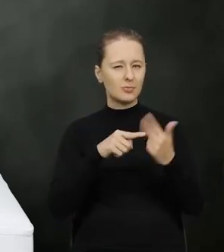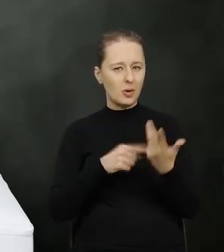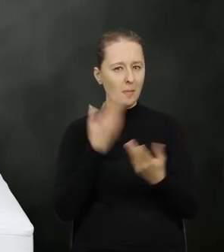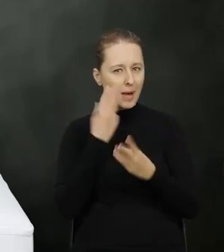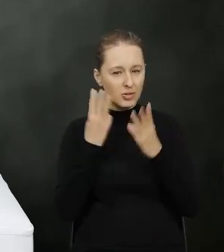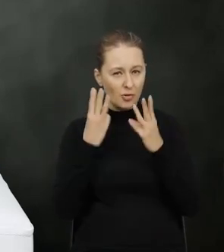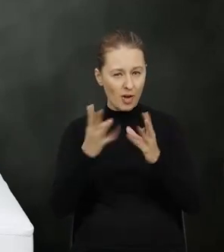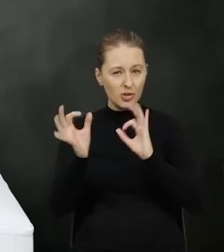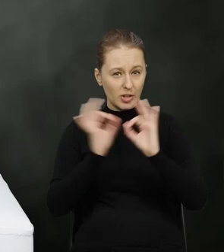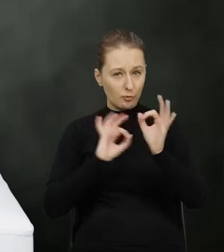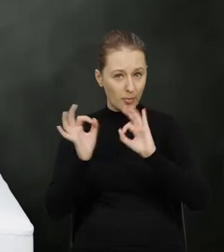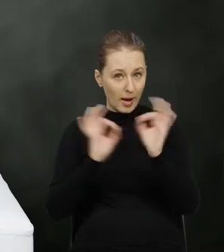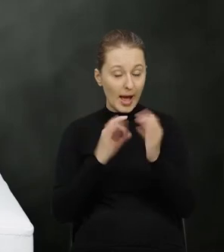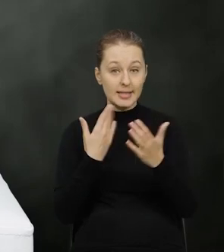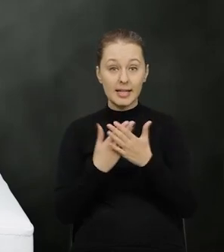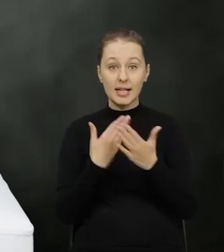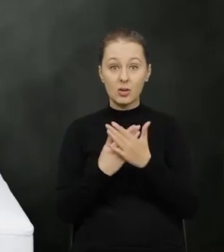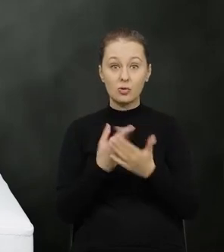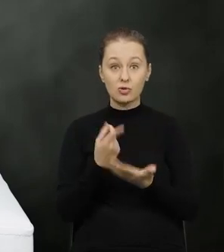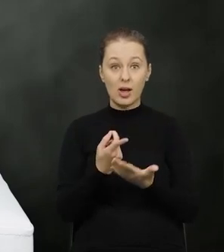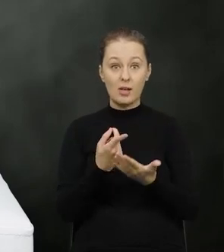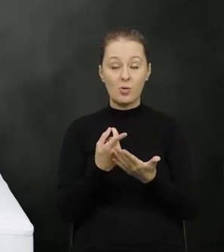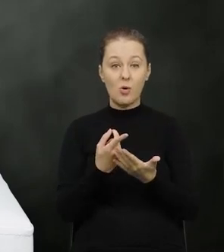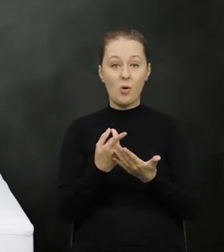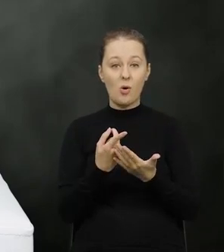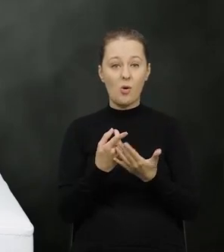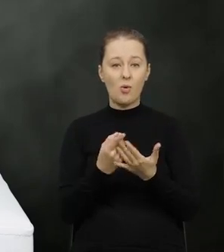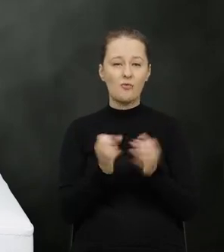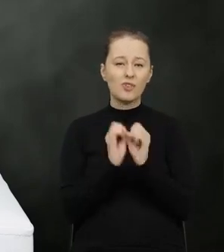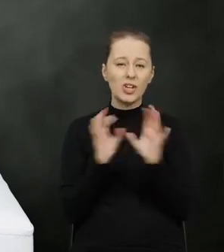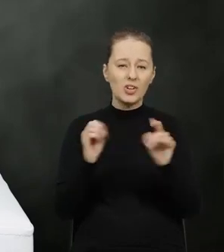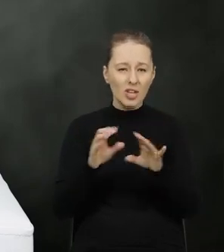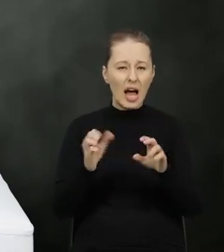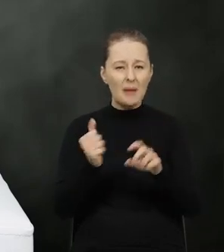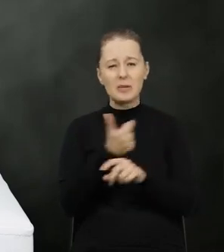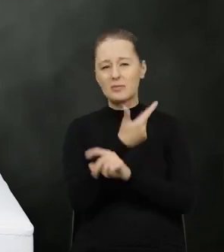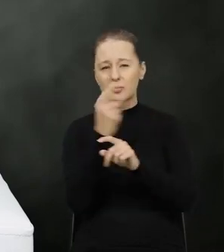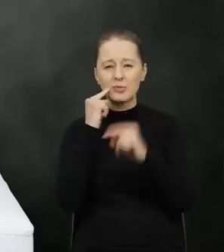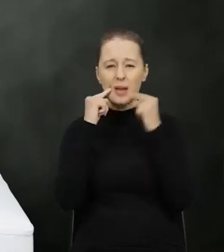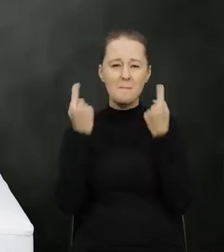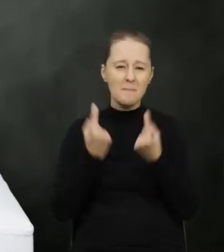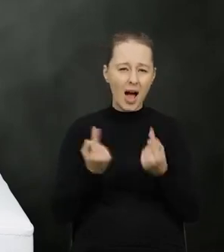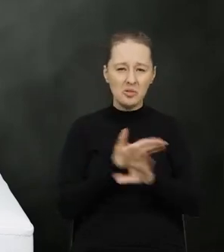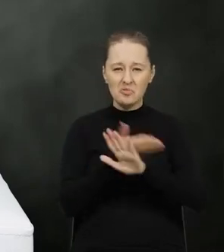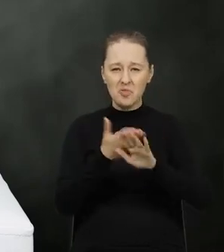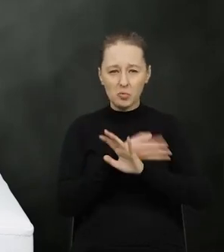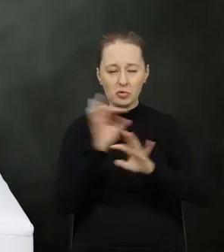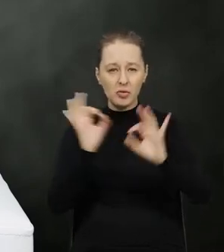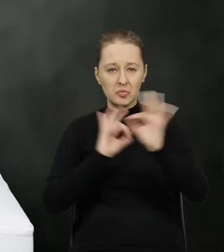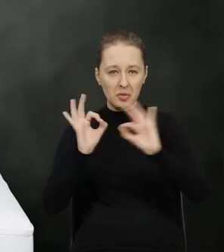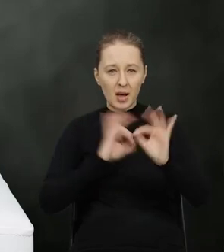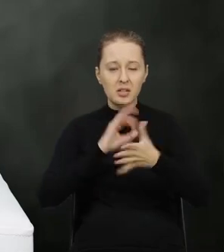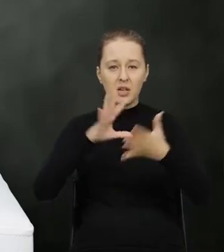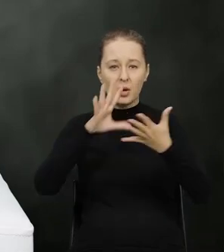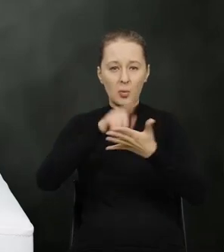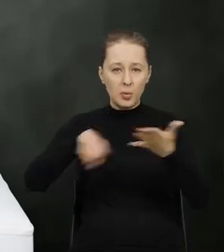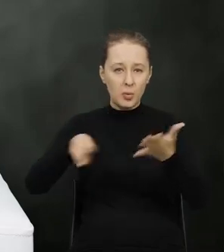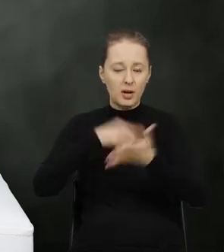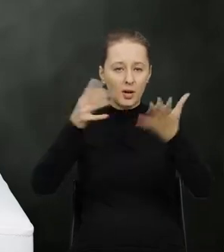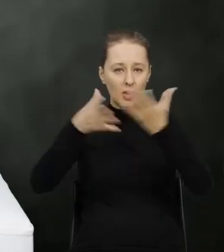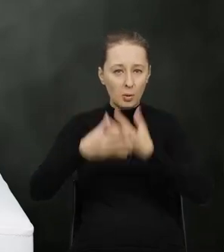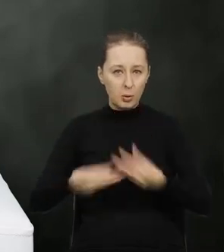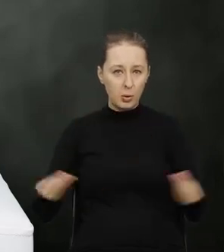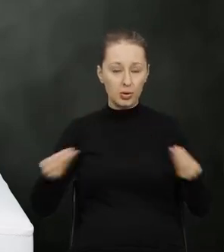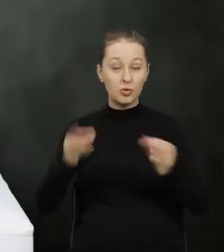to są bardzo ważne informacje ponieważ dementują szereg mitów które urosły na przestrzeni lat w oparciu o